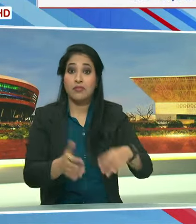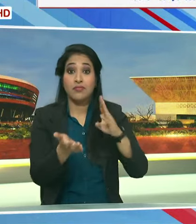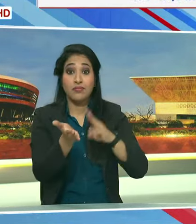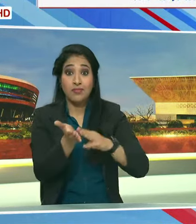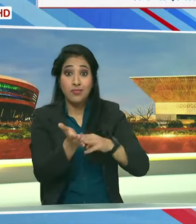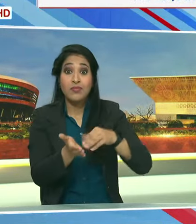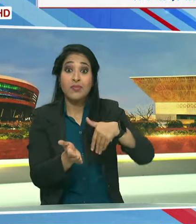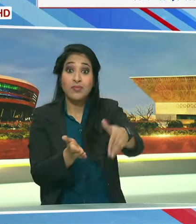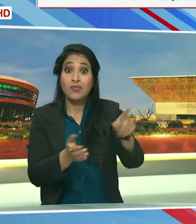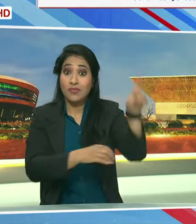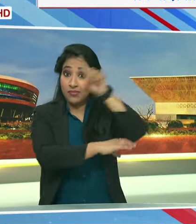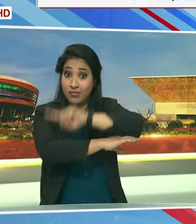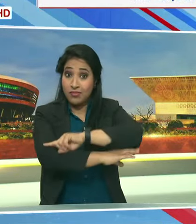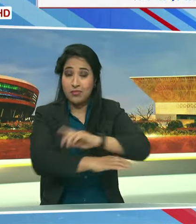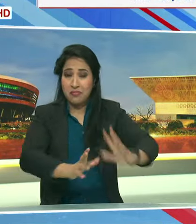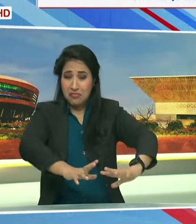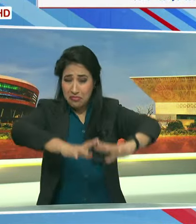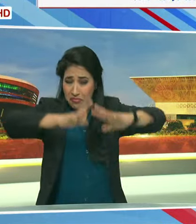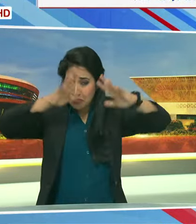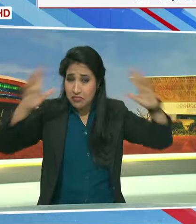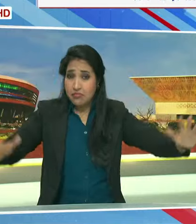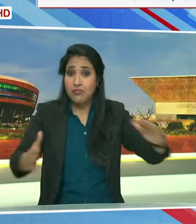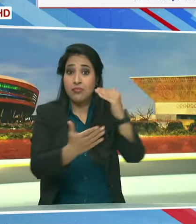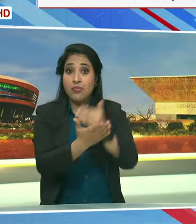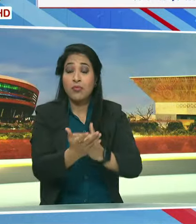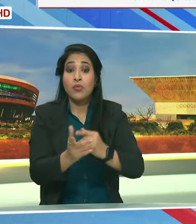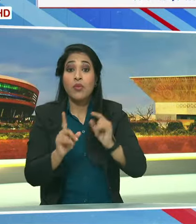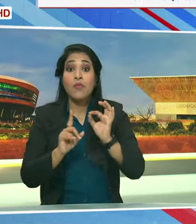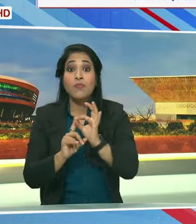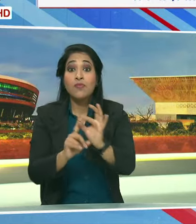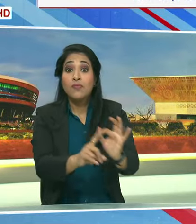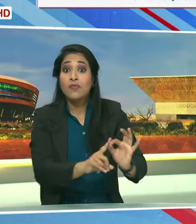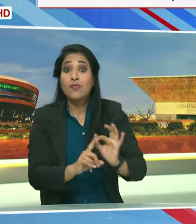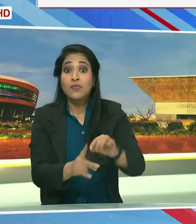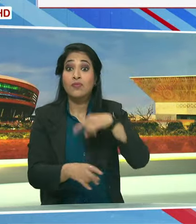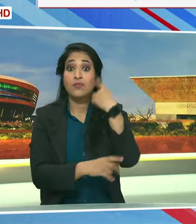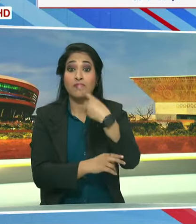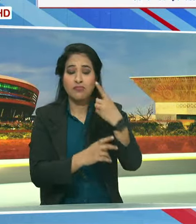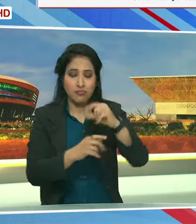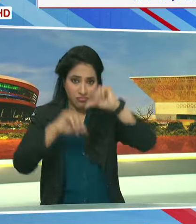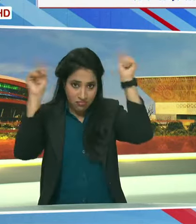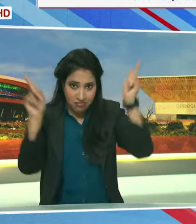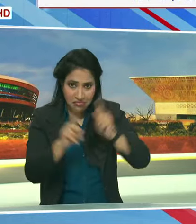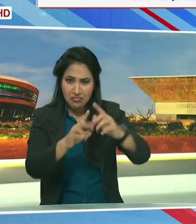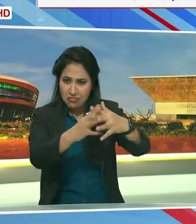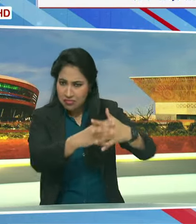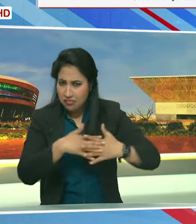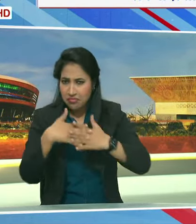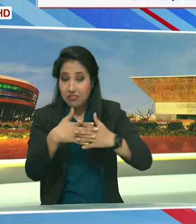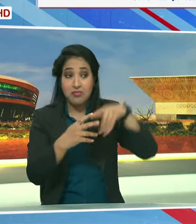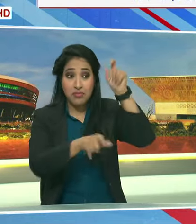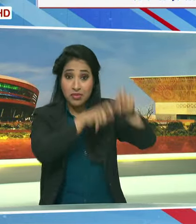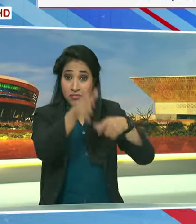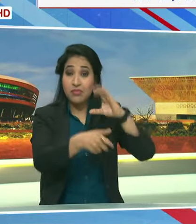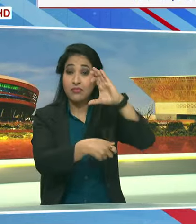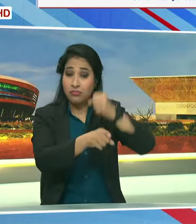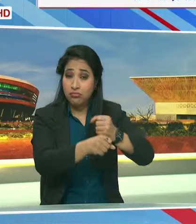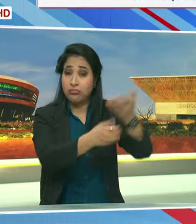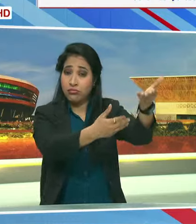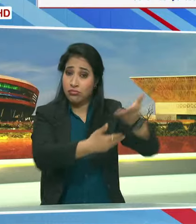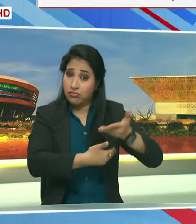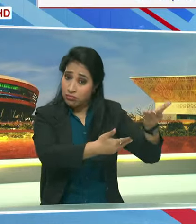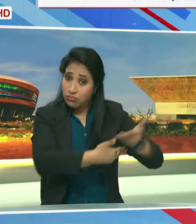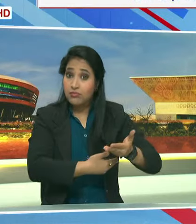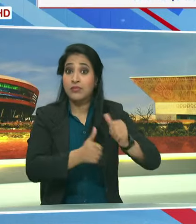होने वाले भव्य समारोह का साक्षवी बनने के लिए देश विदेश से आमंत्रित अतिती